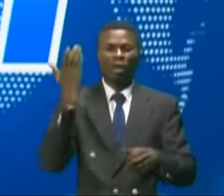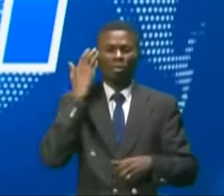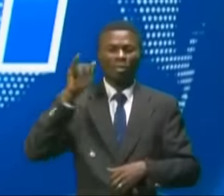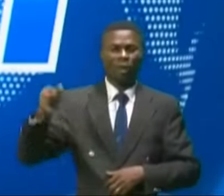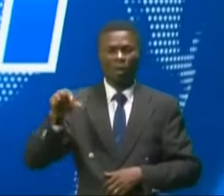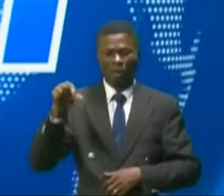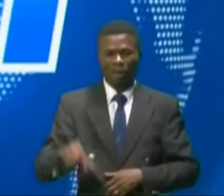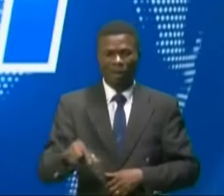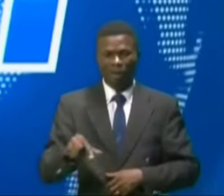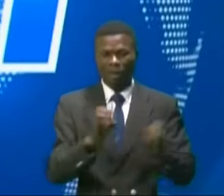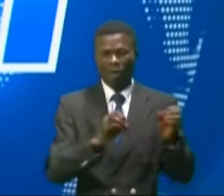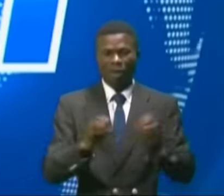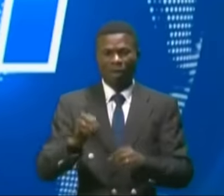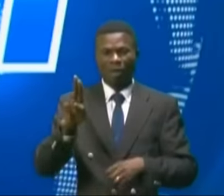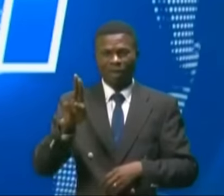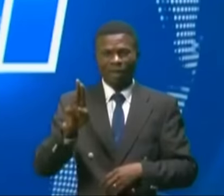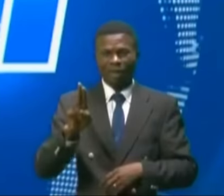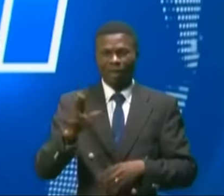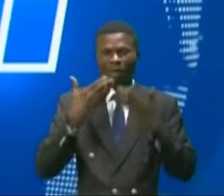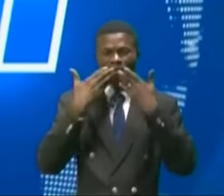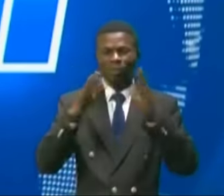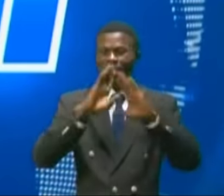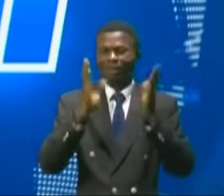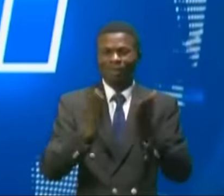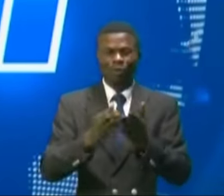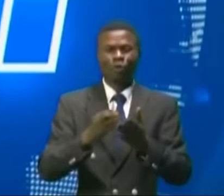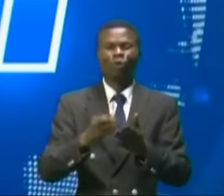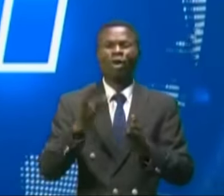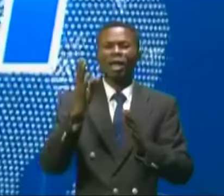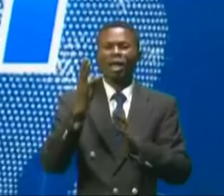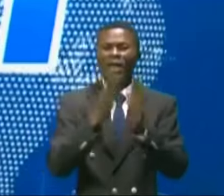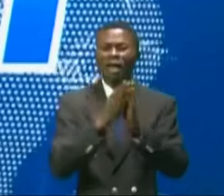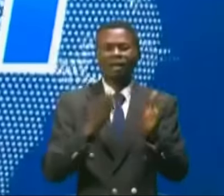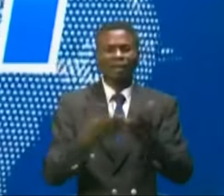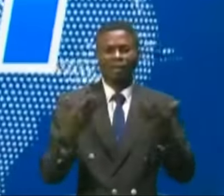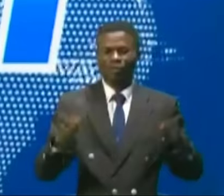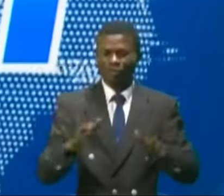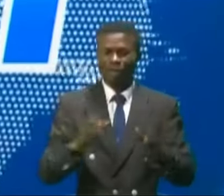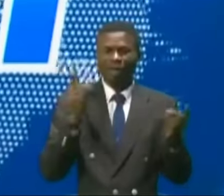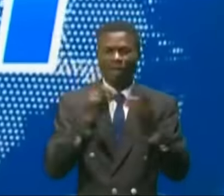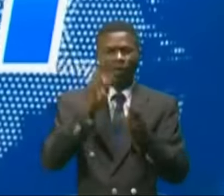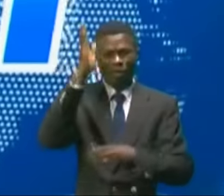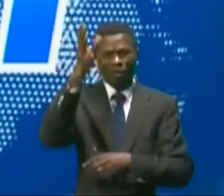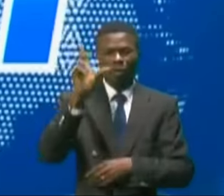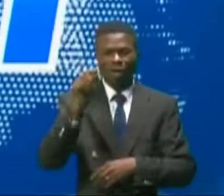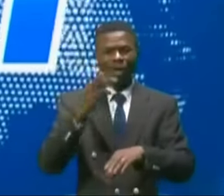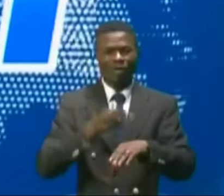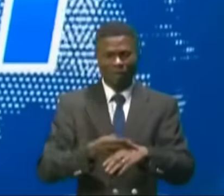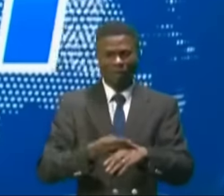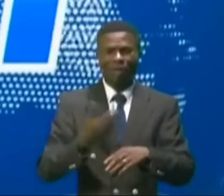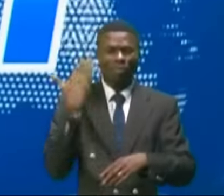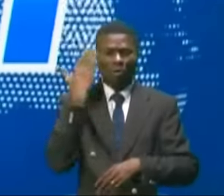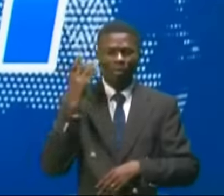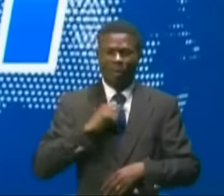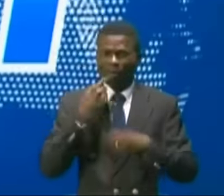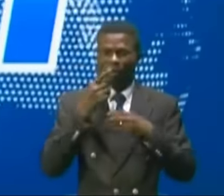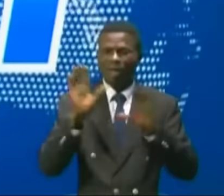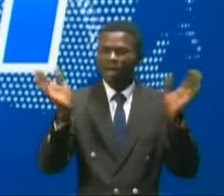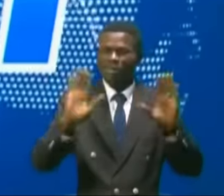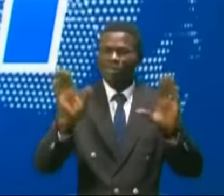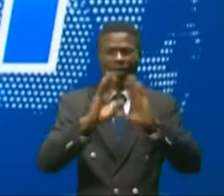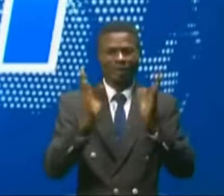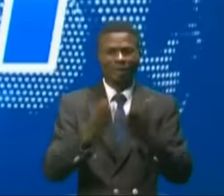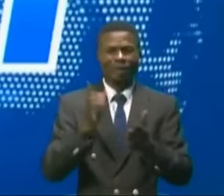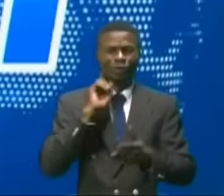réalisé par Rodé Panda. Retrouvez ce Zingoui à 20h pour le prochain rendez-vous. Moi, je vous dis au revoir et vous